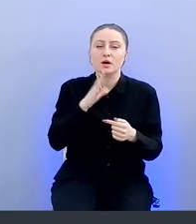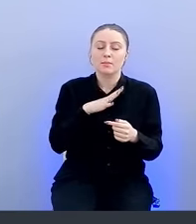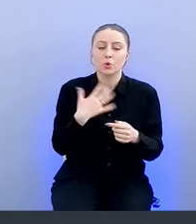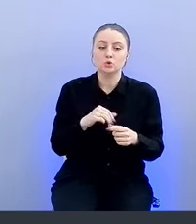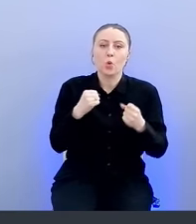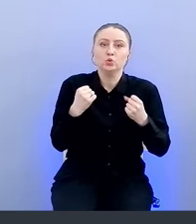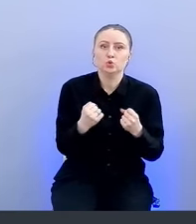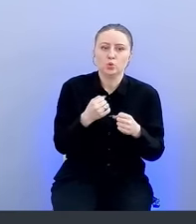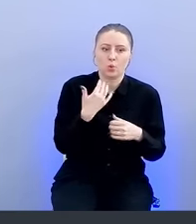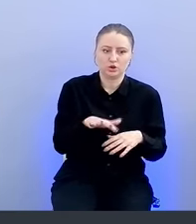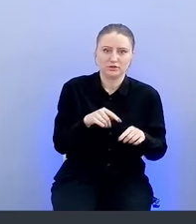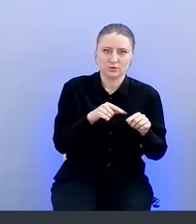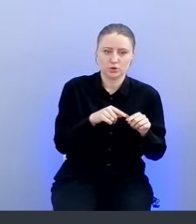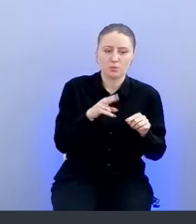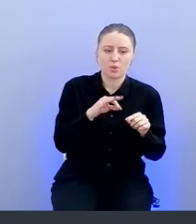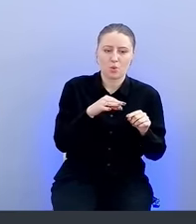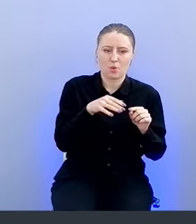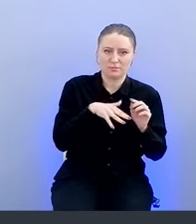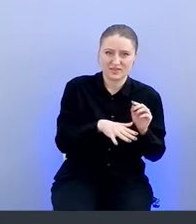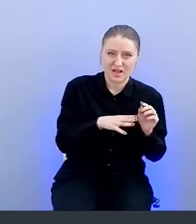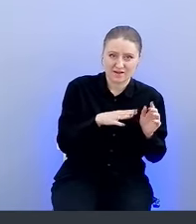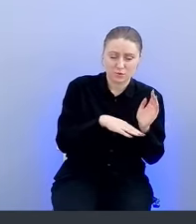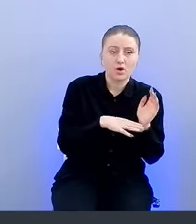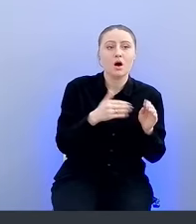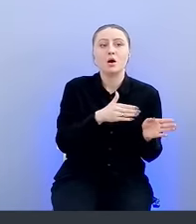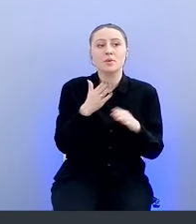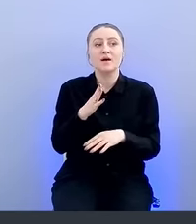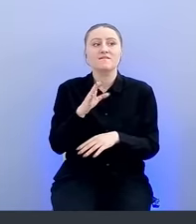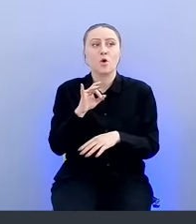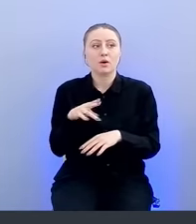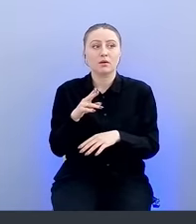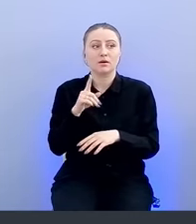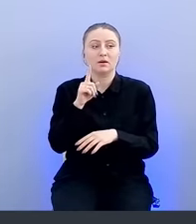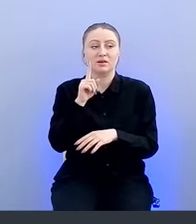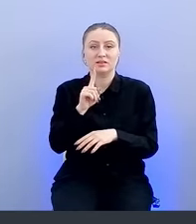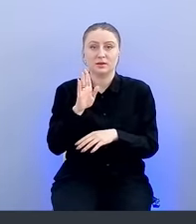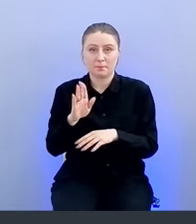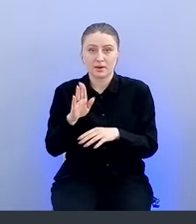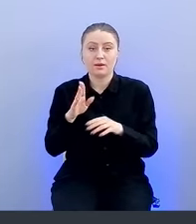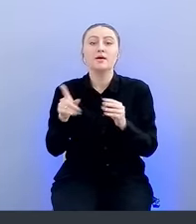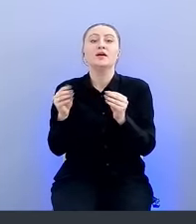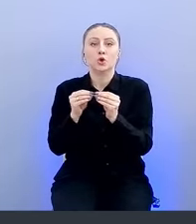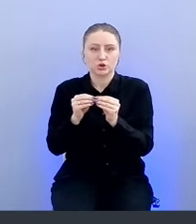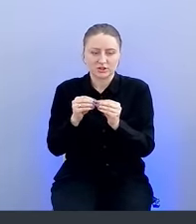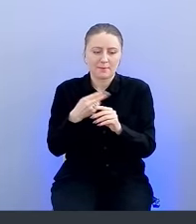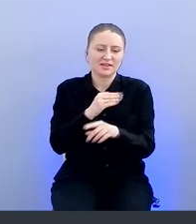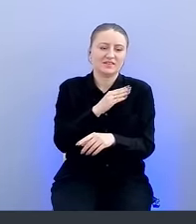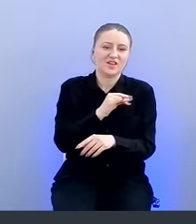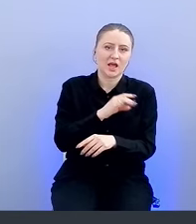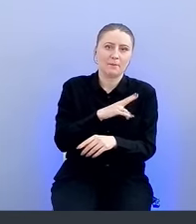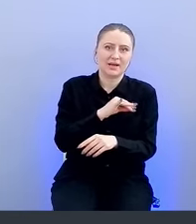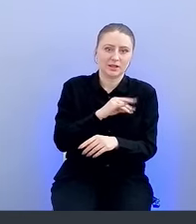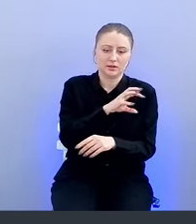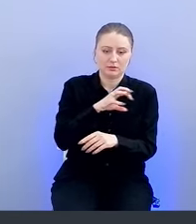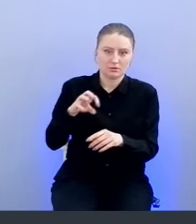фингерпринт по AST-дереву, то в WorkDB в базе по этой же ветке лежит тот же самый фингерпринт. И мы